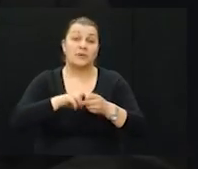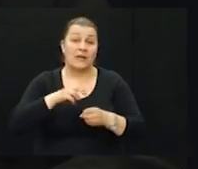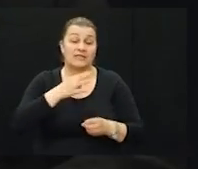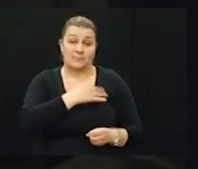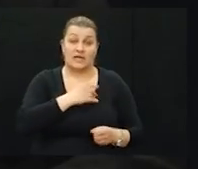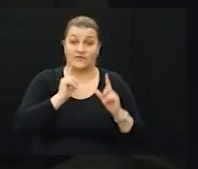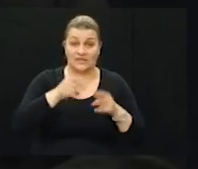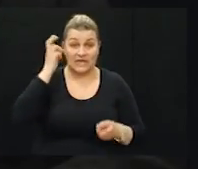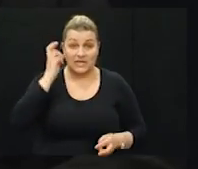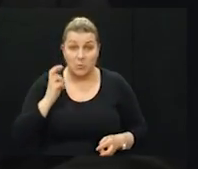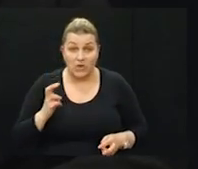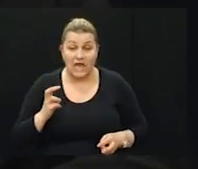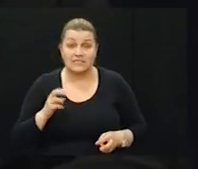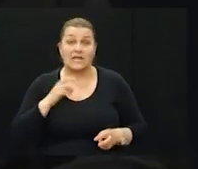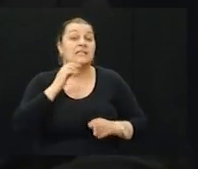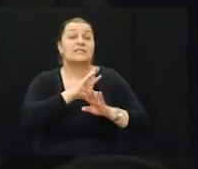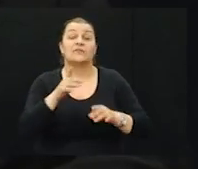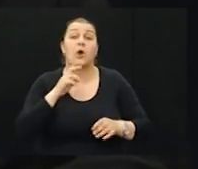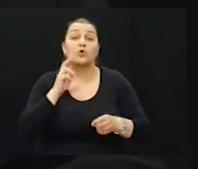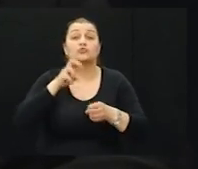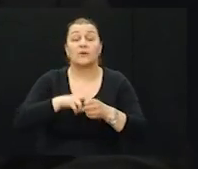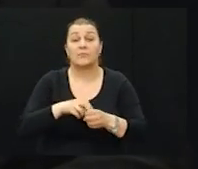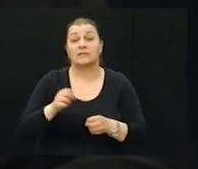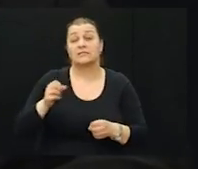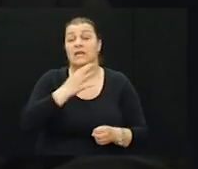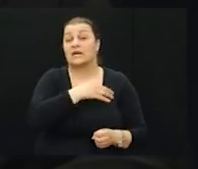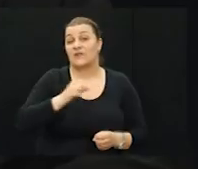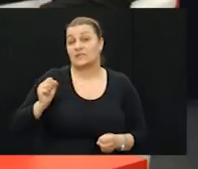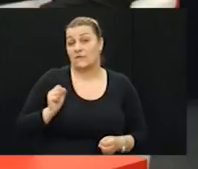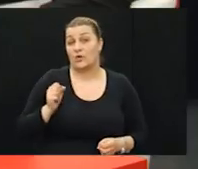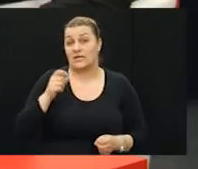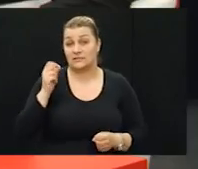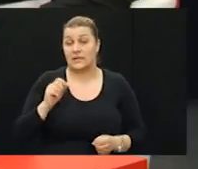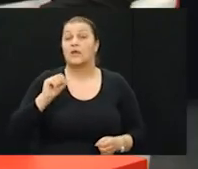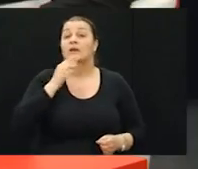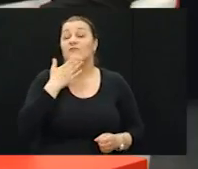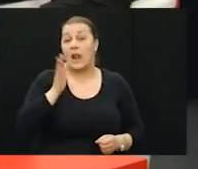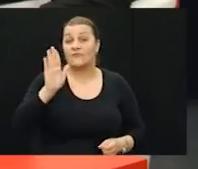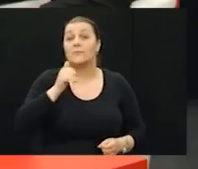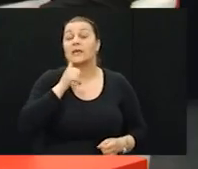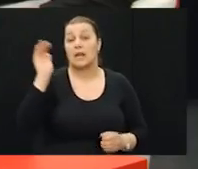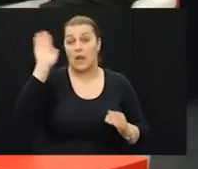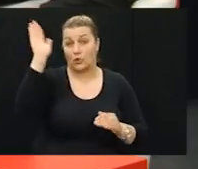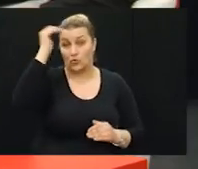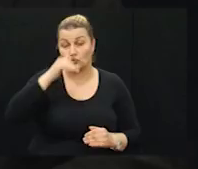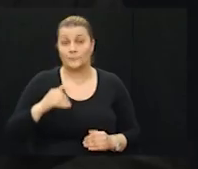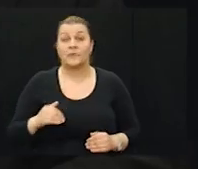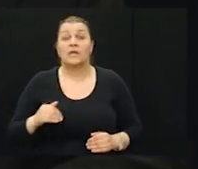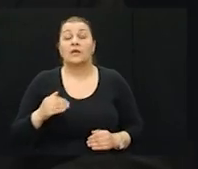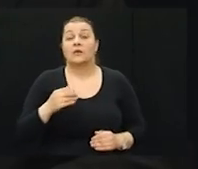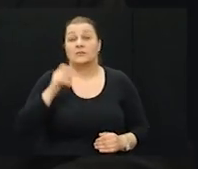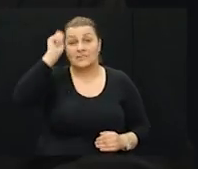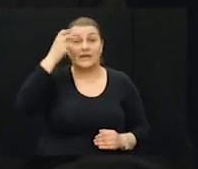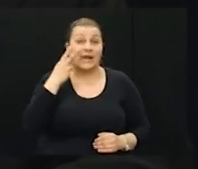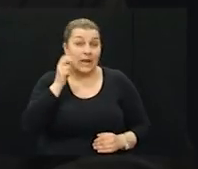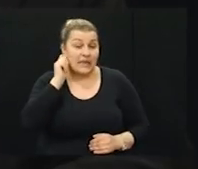mornarice, pozdrav svim pripadnicima Hrvatske oružene sile, hvala vam još jedan put. Hvala vama i laku noć. Evo, cijene negativice,